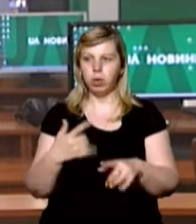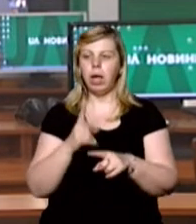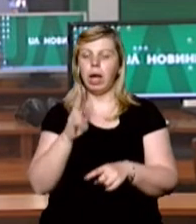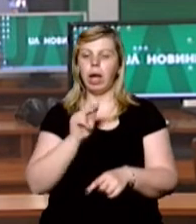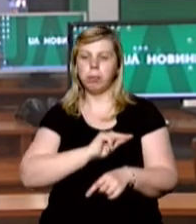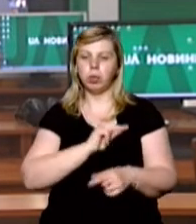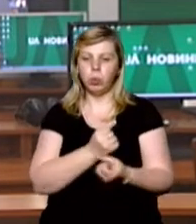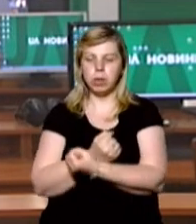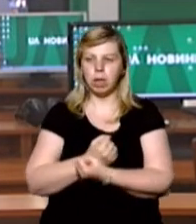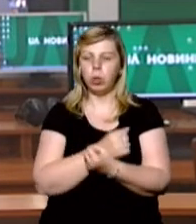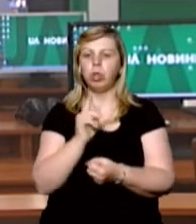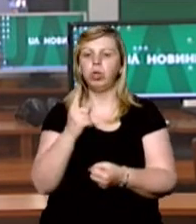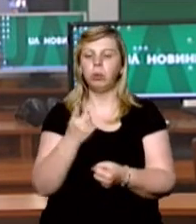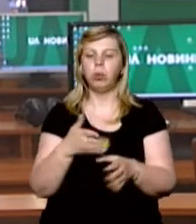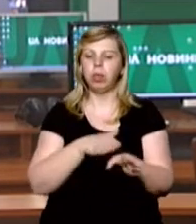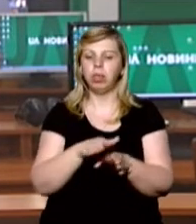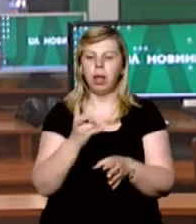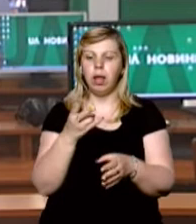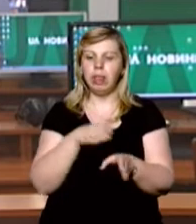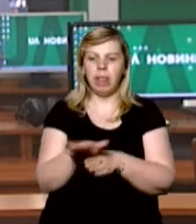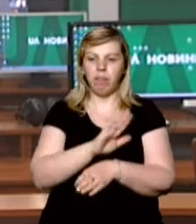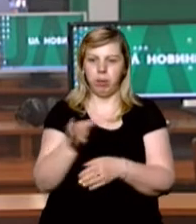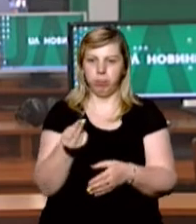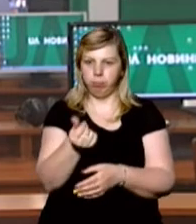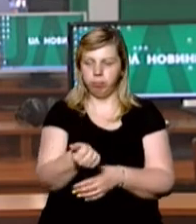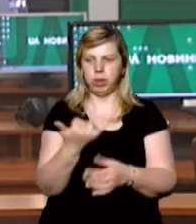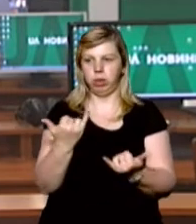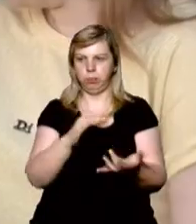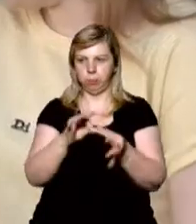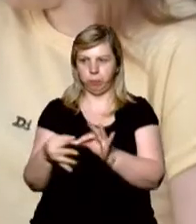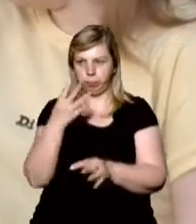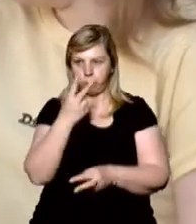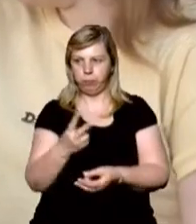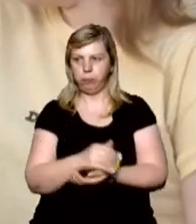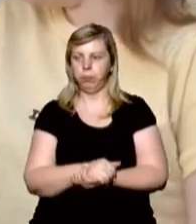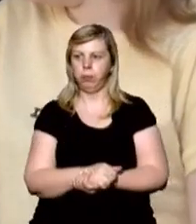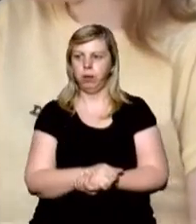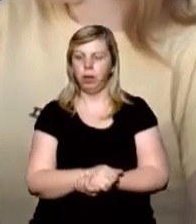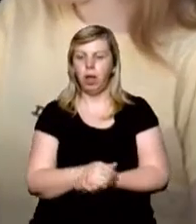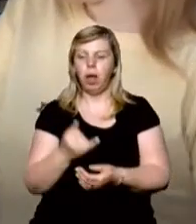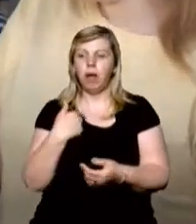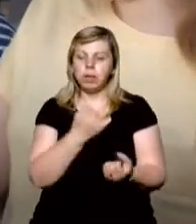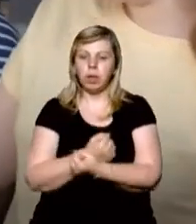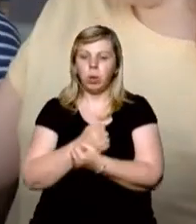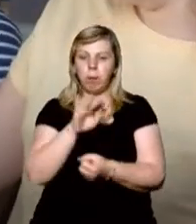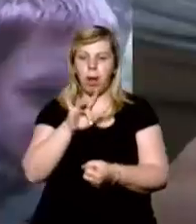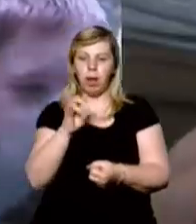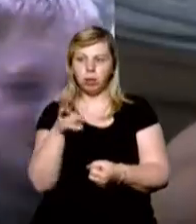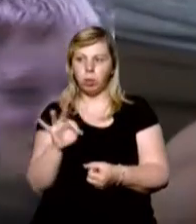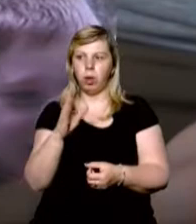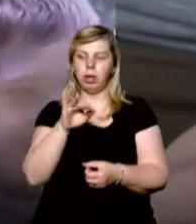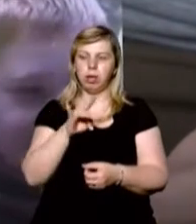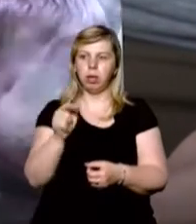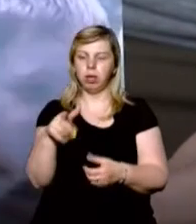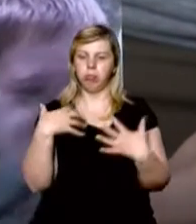Як працює санаторій і чому відбулося недофінансування – далі в сюжеті. У санаторії малятку Марія та